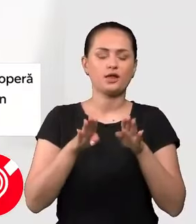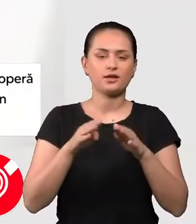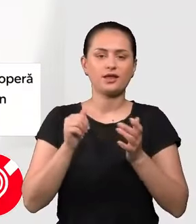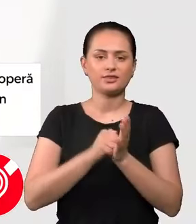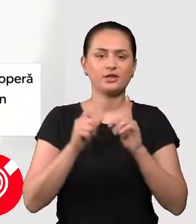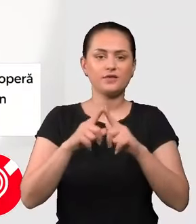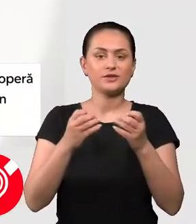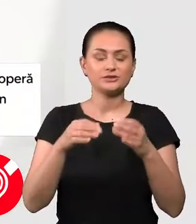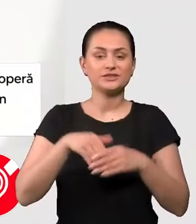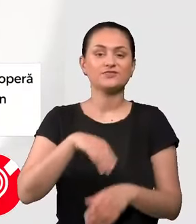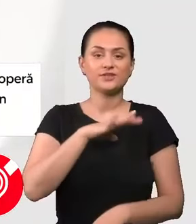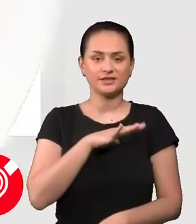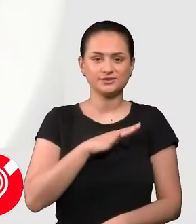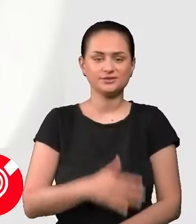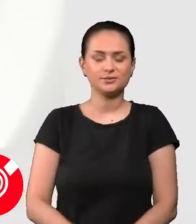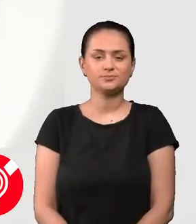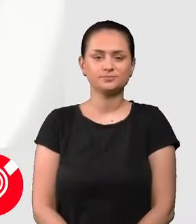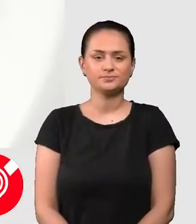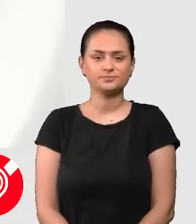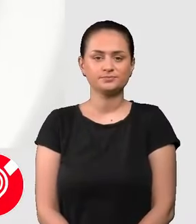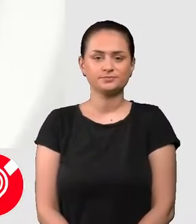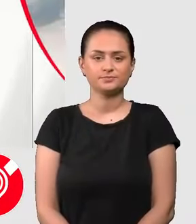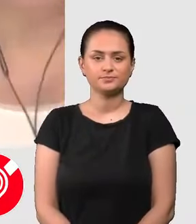Marcela Ferraru, editor Alef News, în Franța.